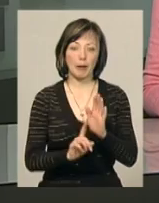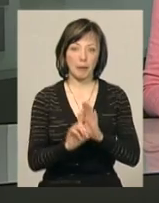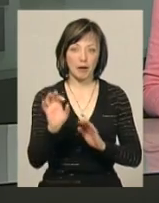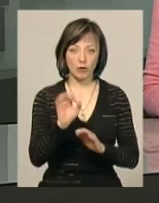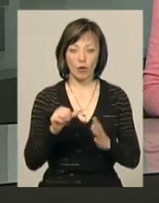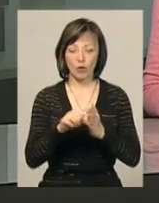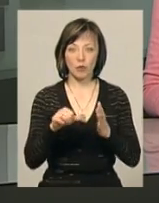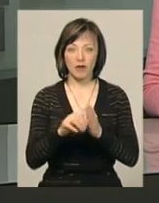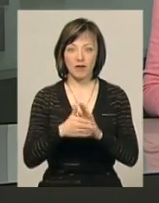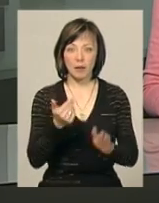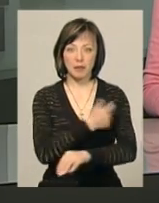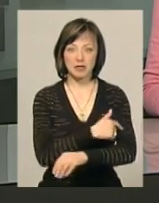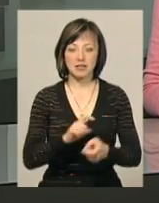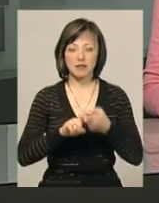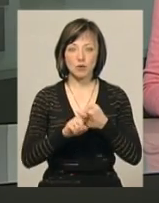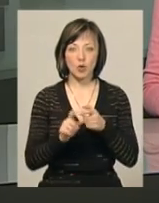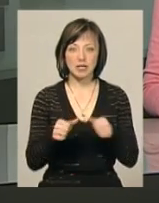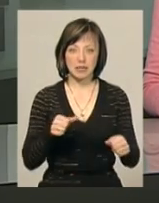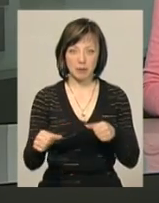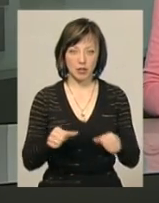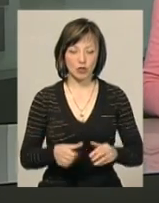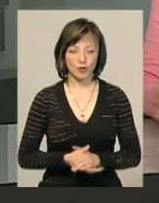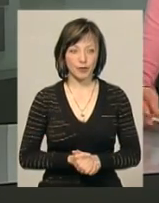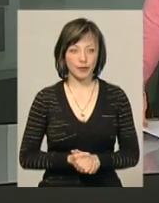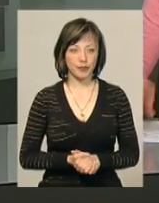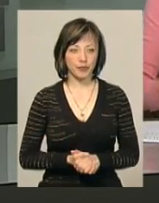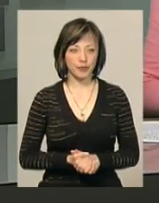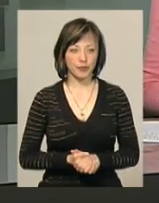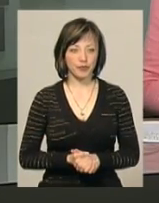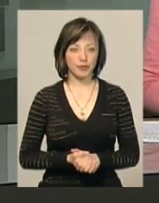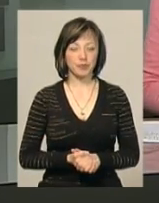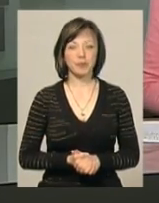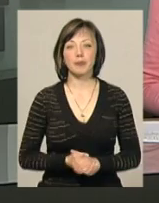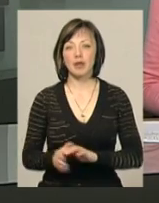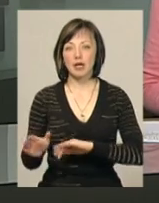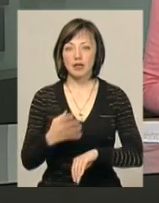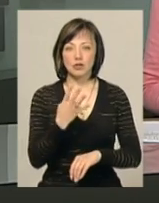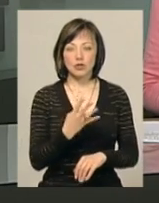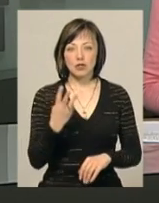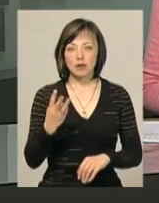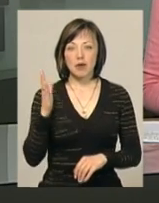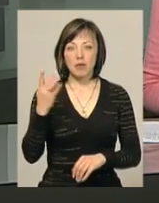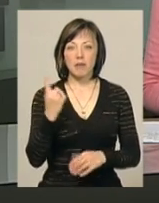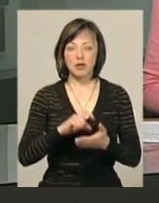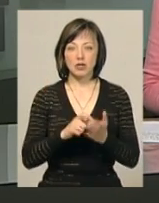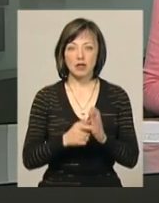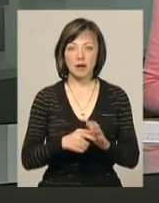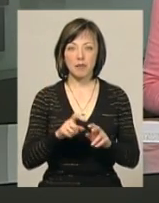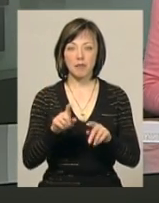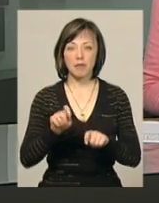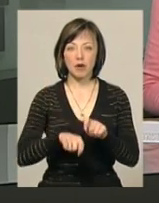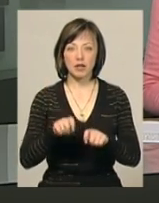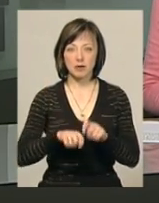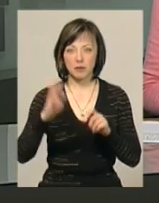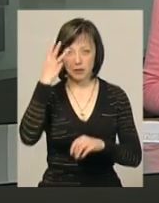кнопки виклику медсестри та зв'язок з диспетчером, сказав Павло Гуцал. 43 майбутніх першокласників протестували у